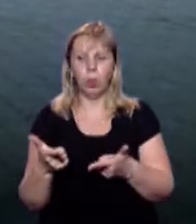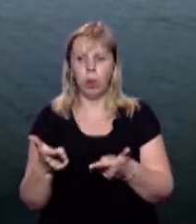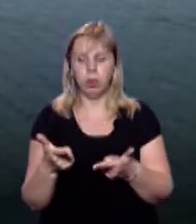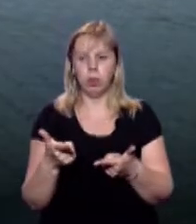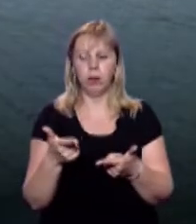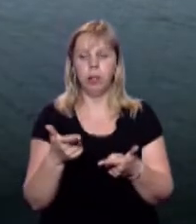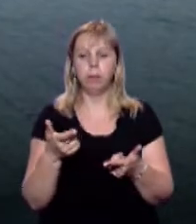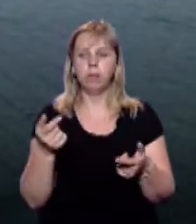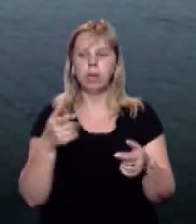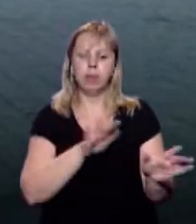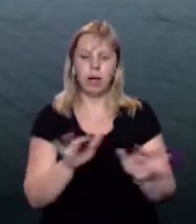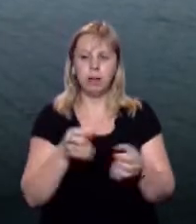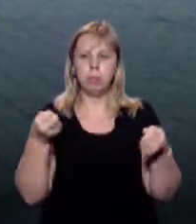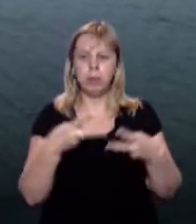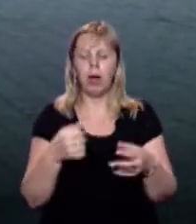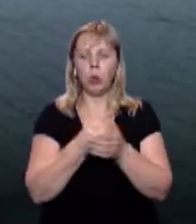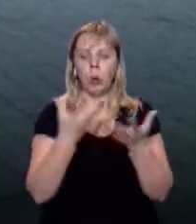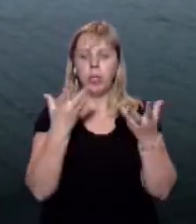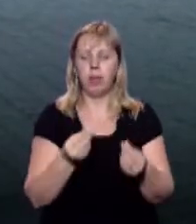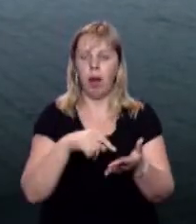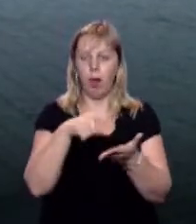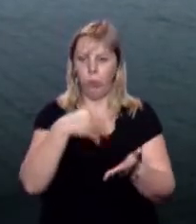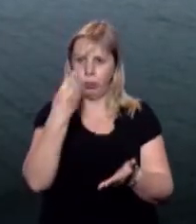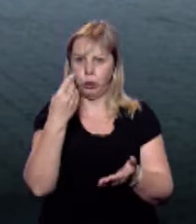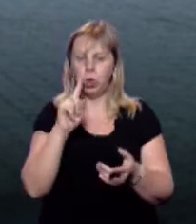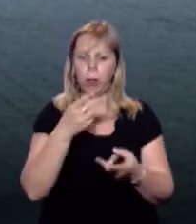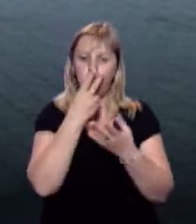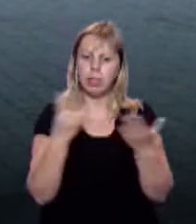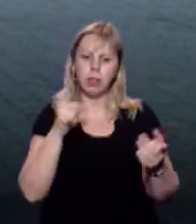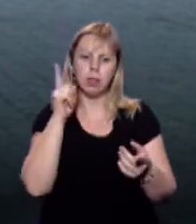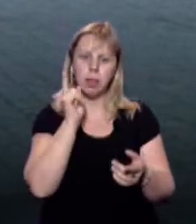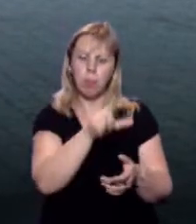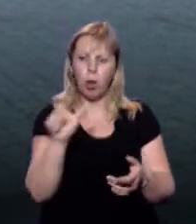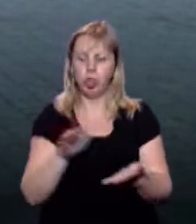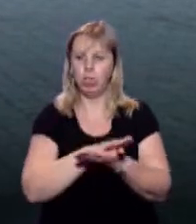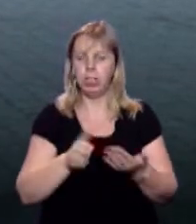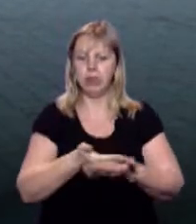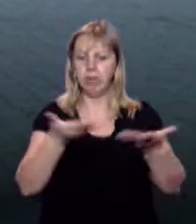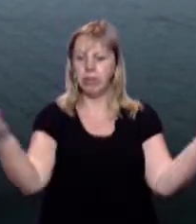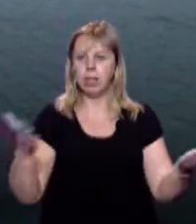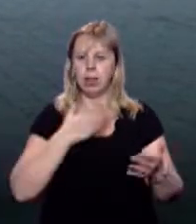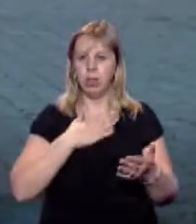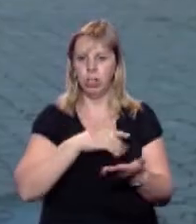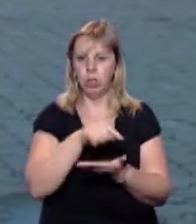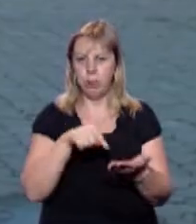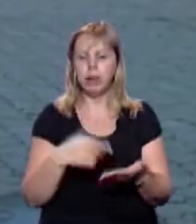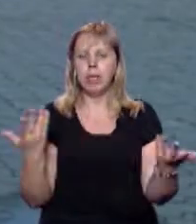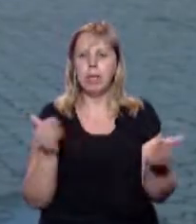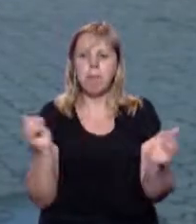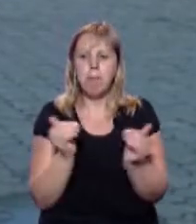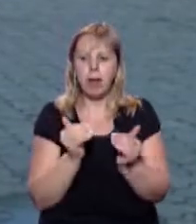Ми підготували захід спеціально до Дня міста, аби показати молоді, наскільки чисто і відкрите для всіх гостей наше місто. Такий